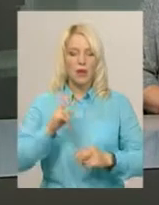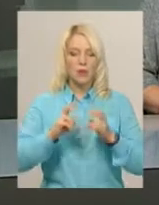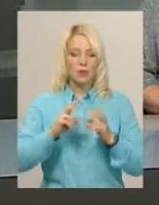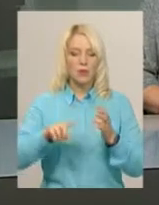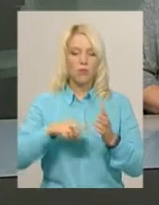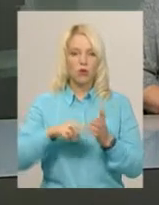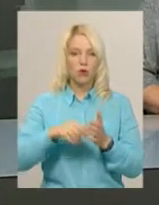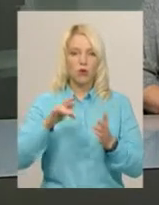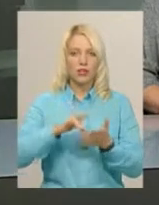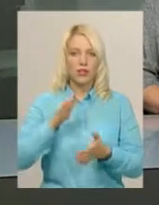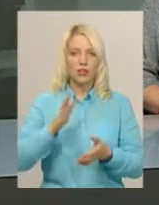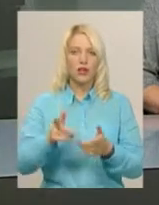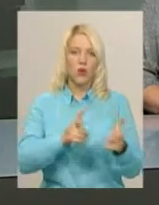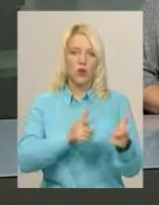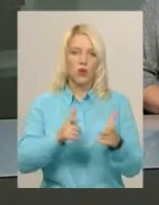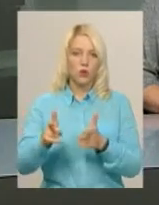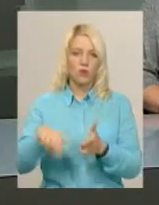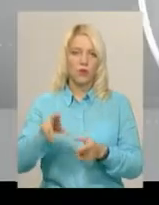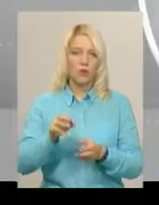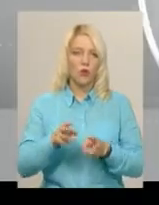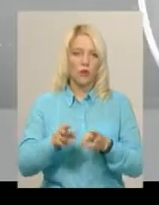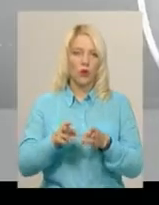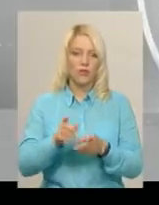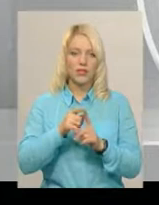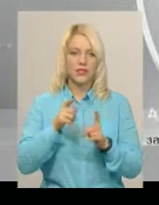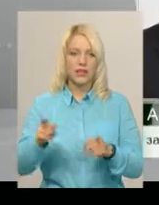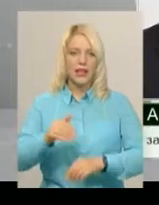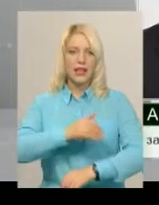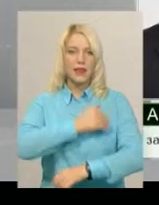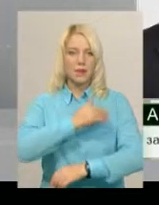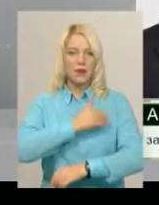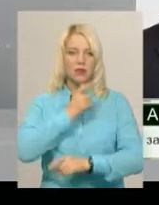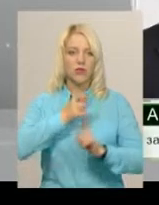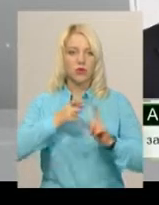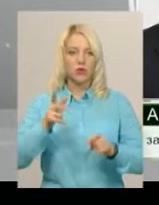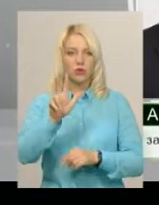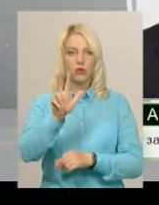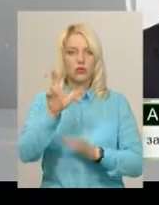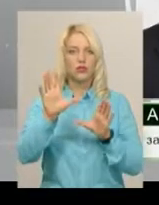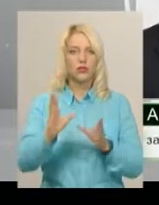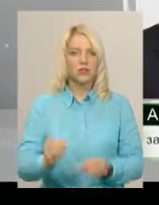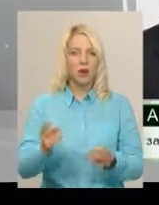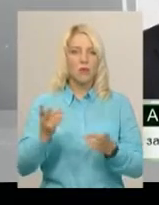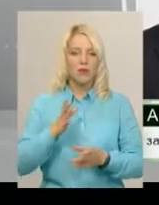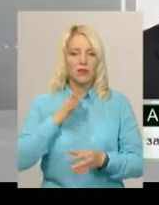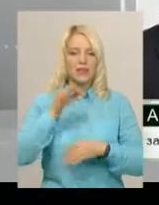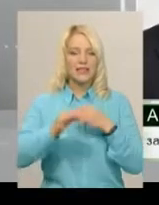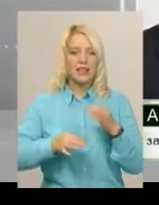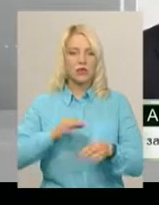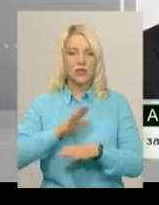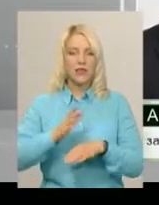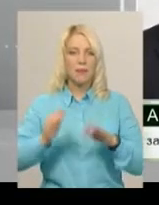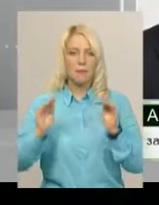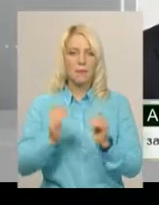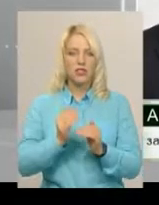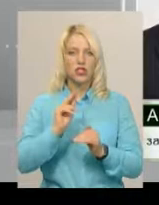опалювального сезону готові. Температура на процесі трьох днів повинна бути середня добова, не